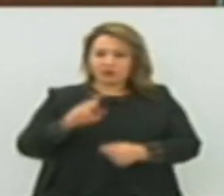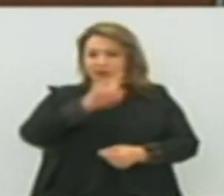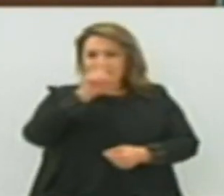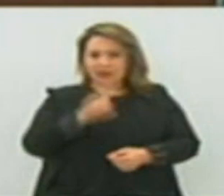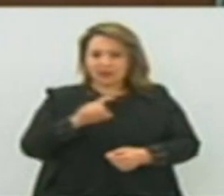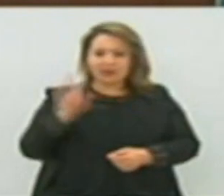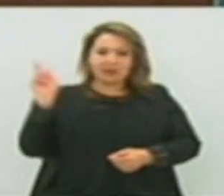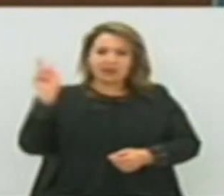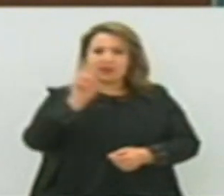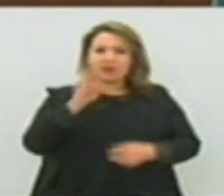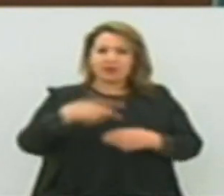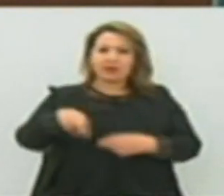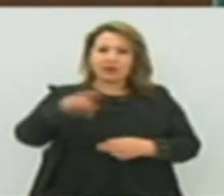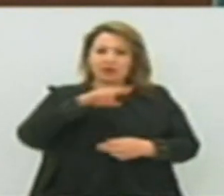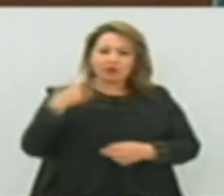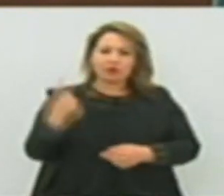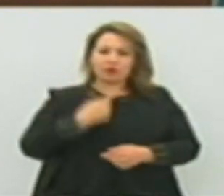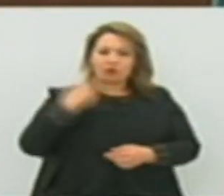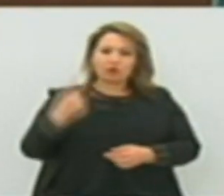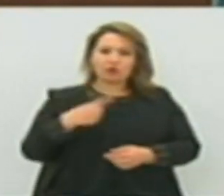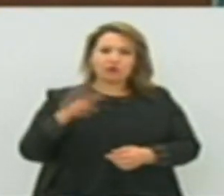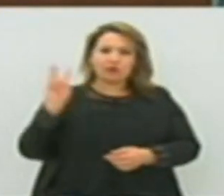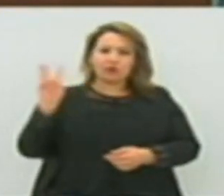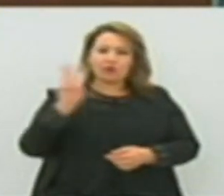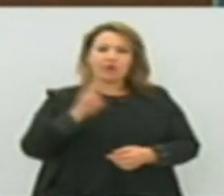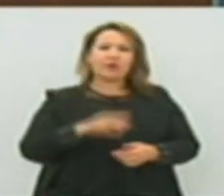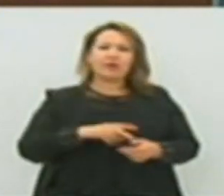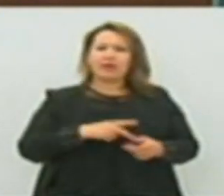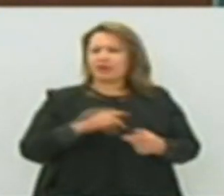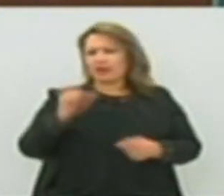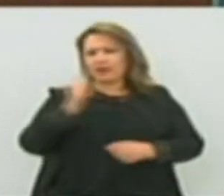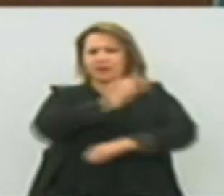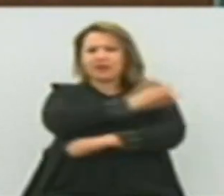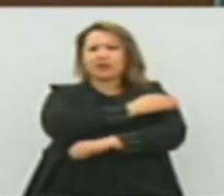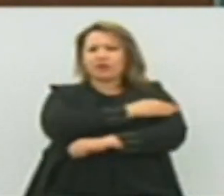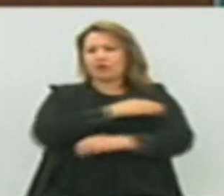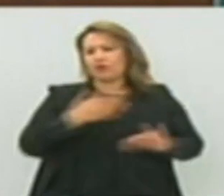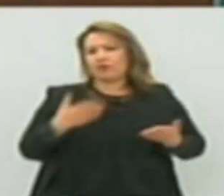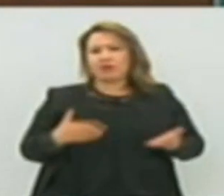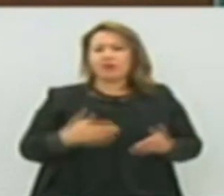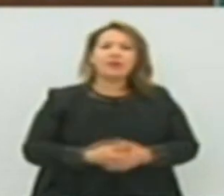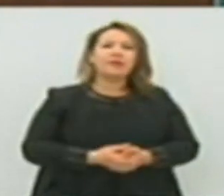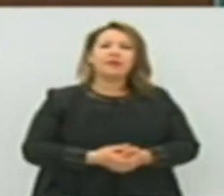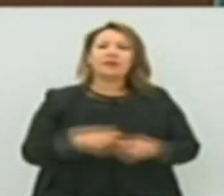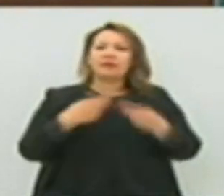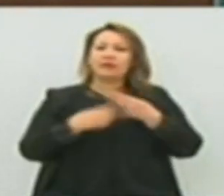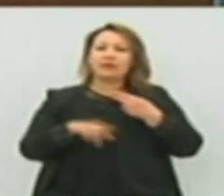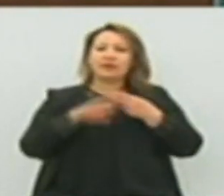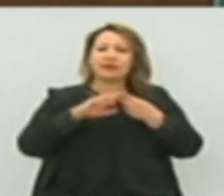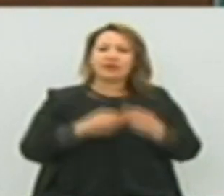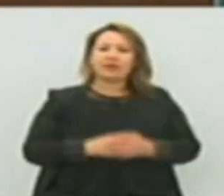التراموي ترجع في كل مرة كل ولايات الوطن فيها أولويات هذا هو وجوابين نظن